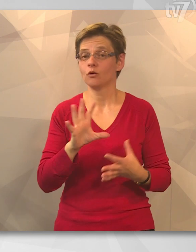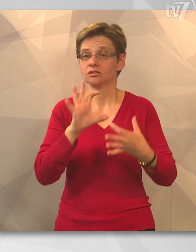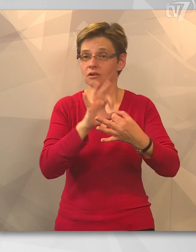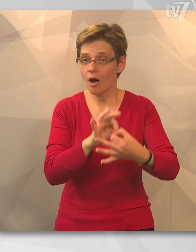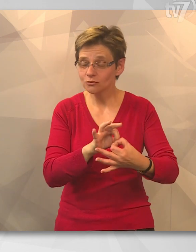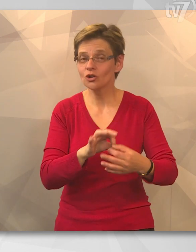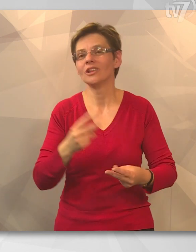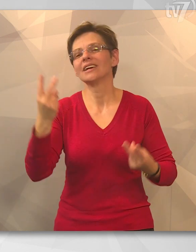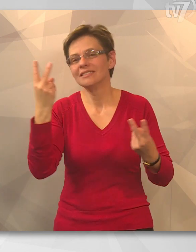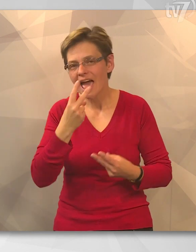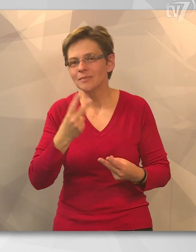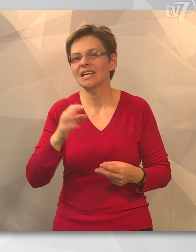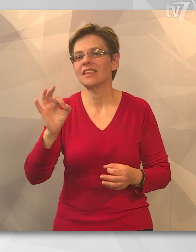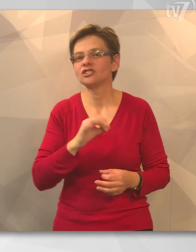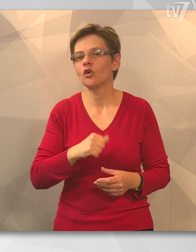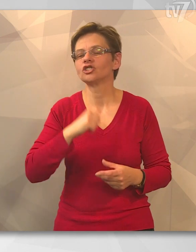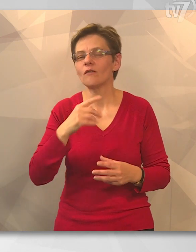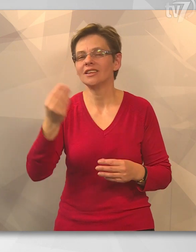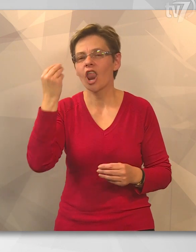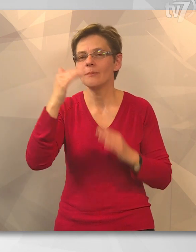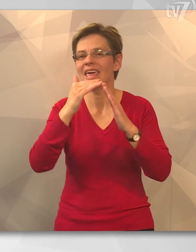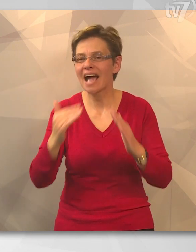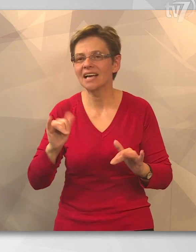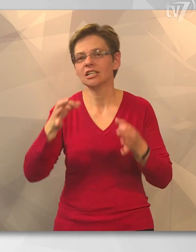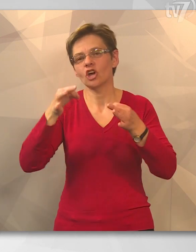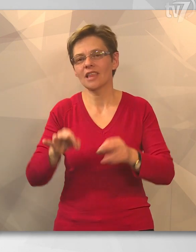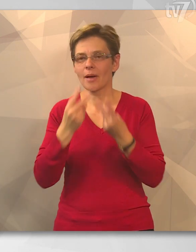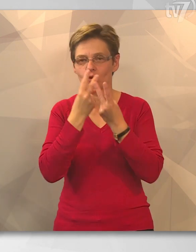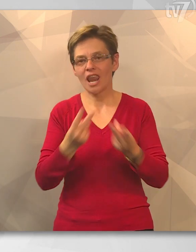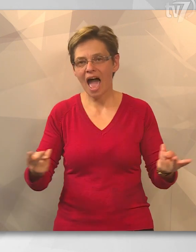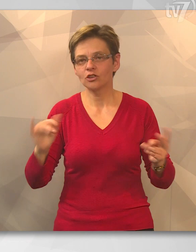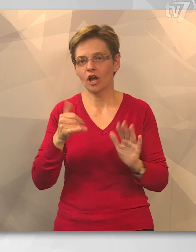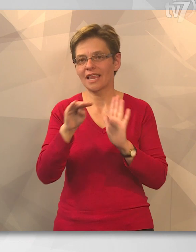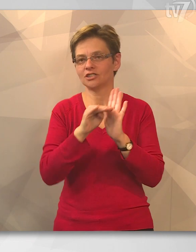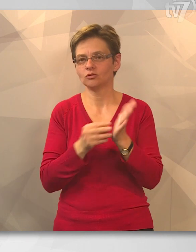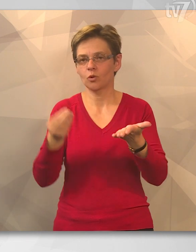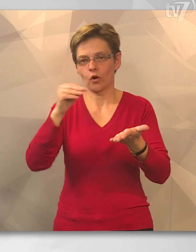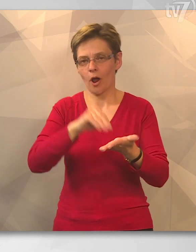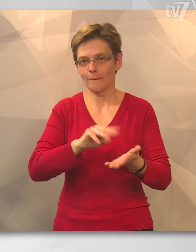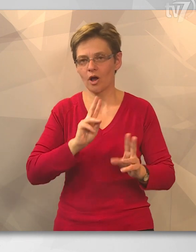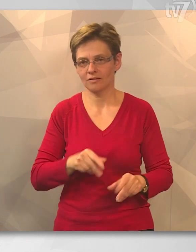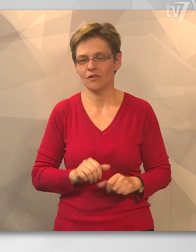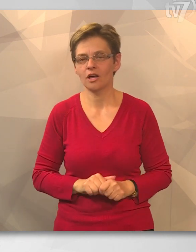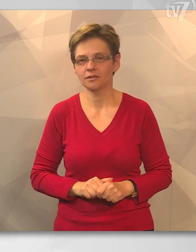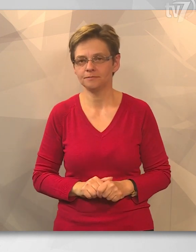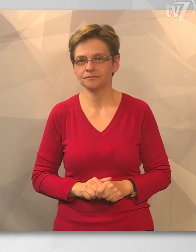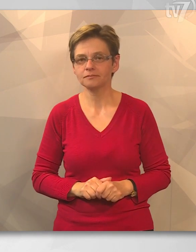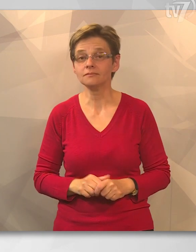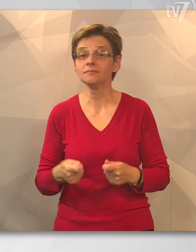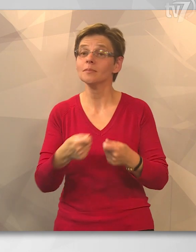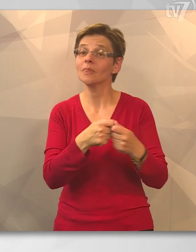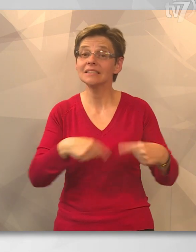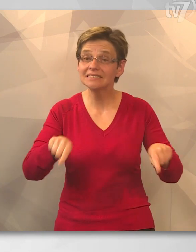kötődésű helyről van szó, tehát természetesen a József Attila, mégház, illetve a temetőlátogatás is a programunk között szerepel.